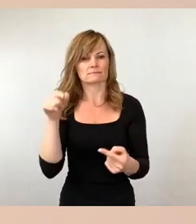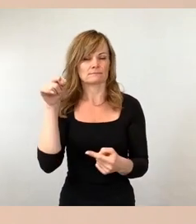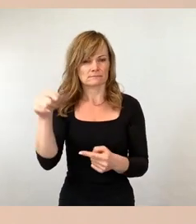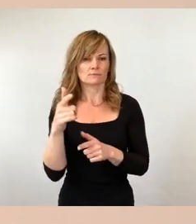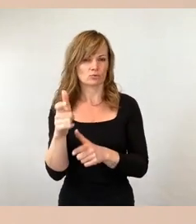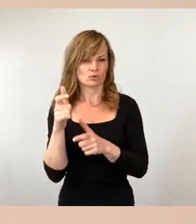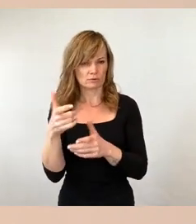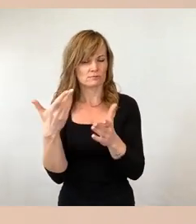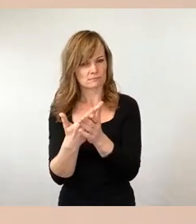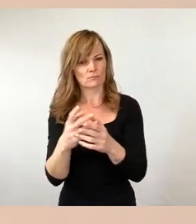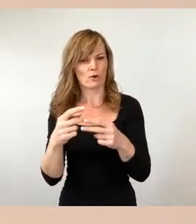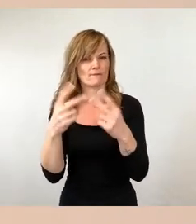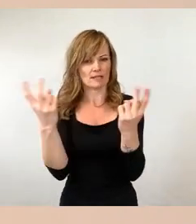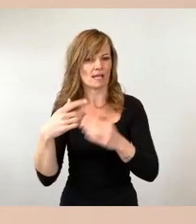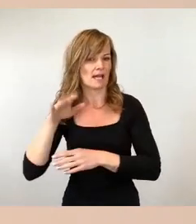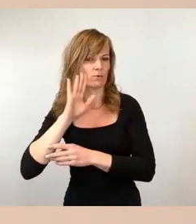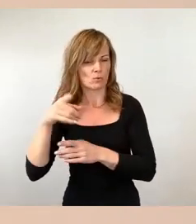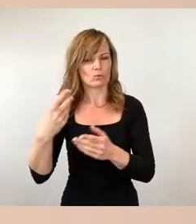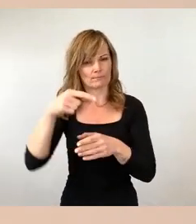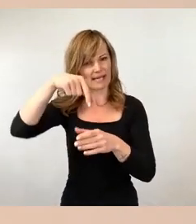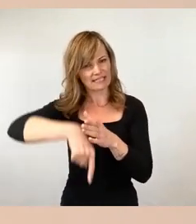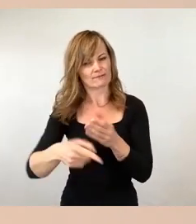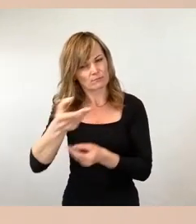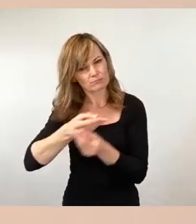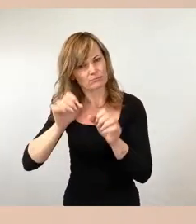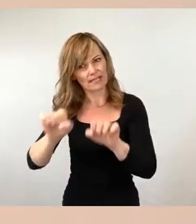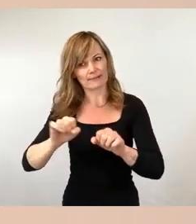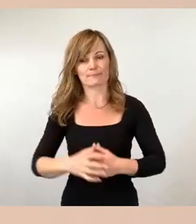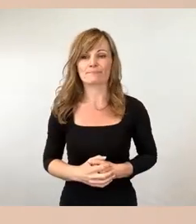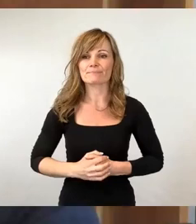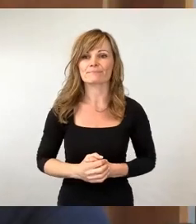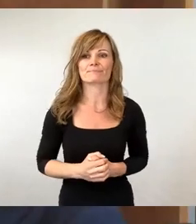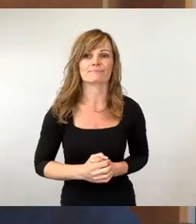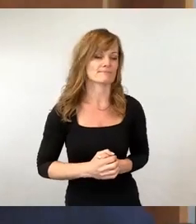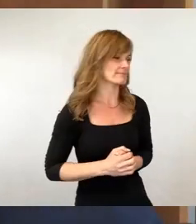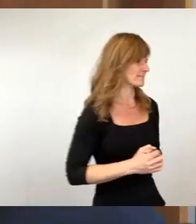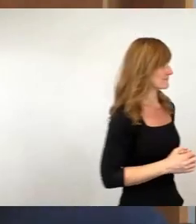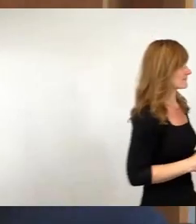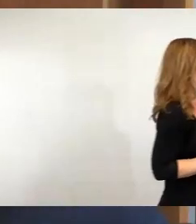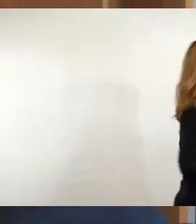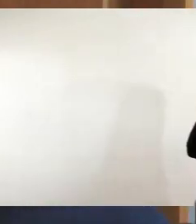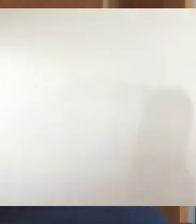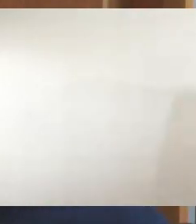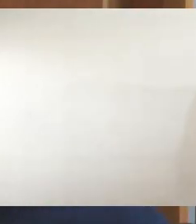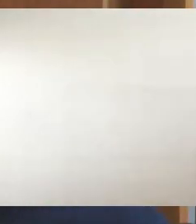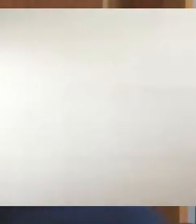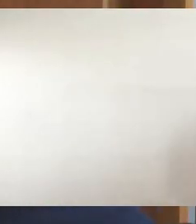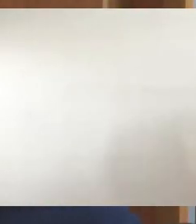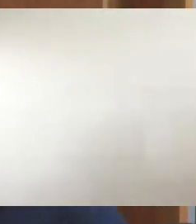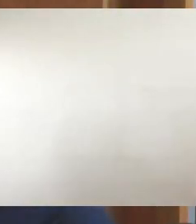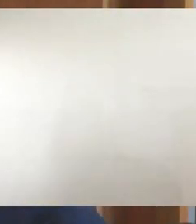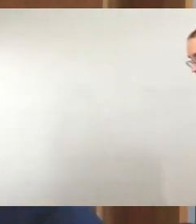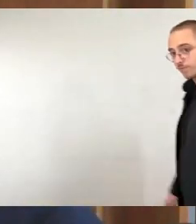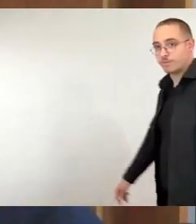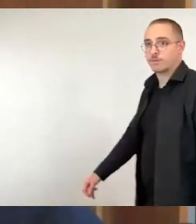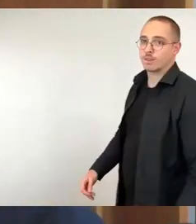entsprechenden öffentlichen Anhörung dann nochmal vertiefen können. Habe ich Sie also richtig verstanden? Nur an dem Eingangsmontag und an